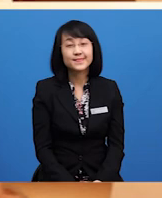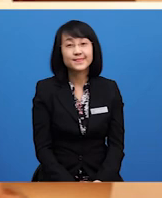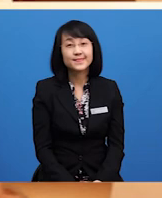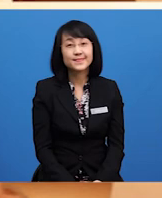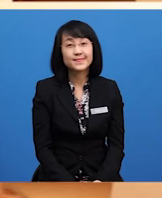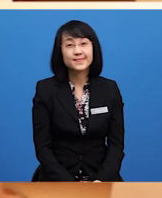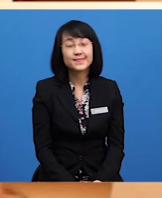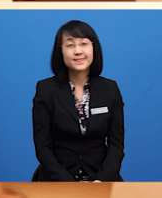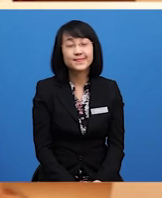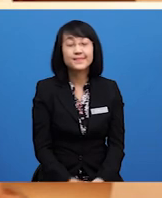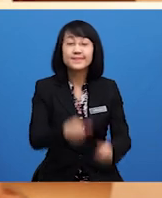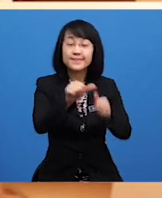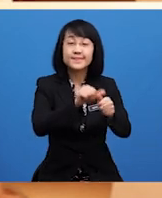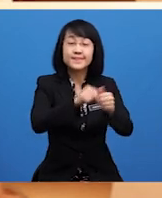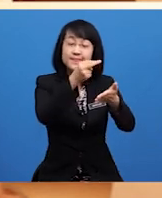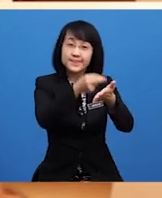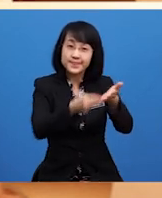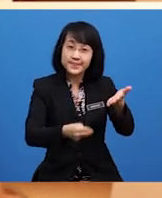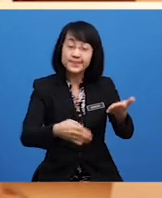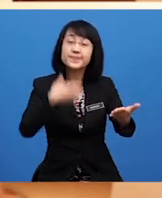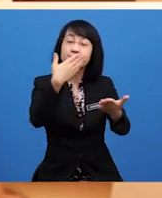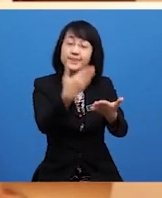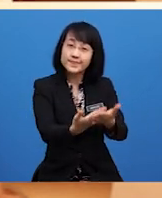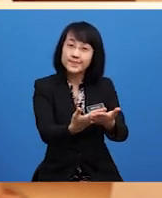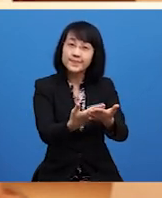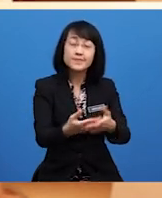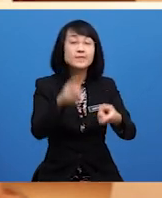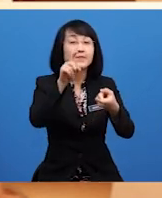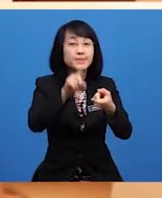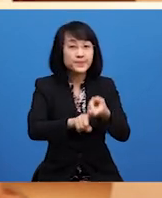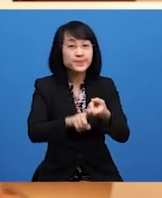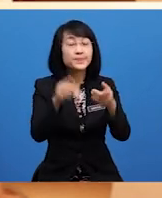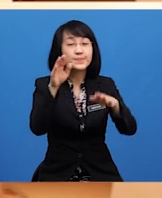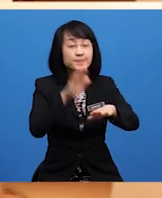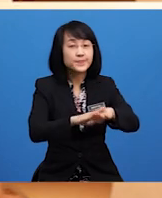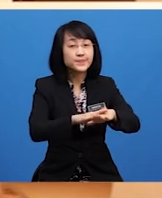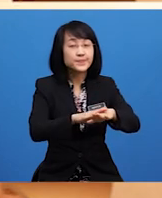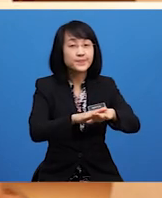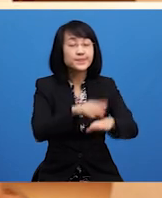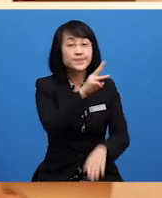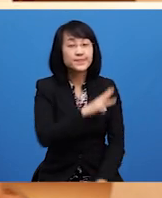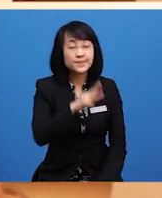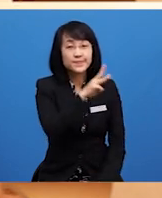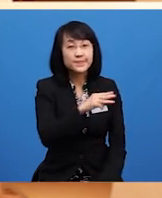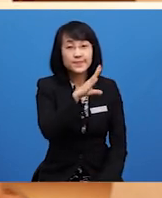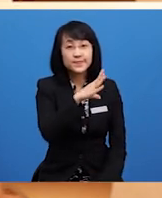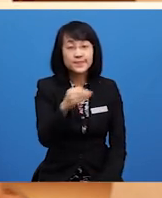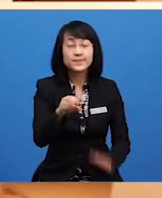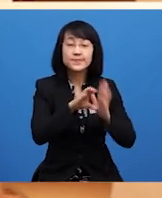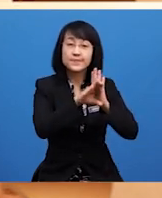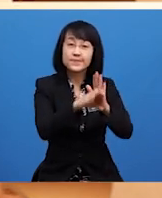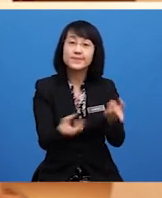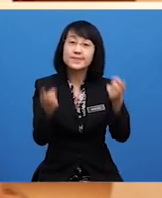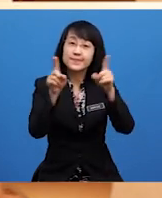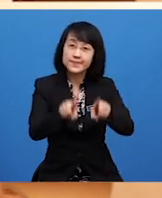Setiap nilai yang dikemukakan bergantung kepada watak dan contoh peristiwa